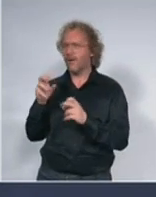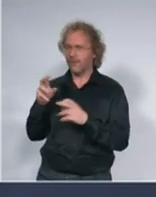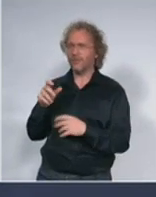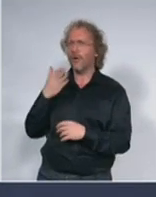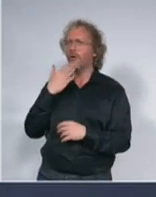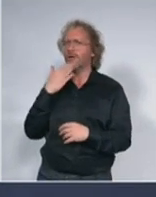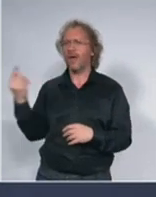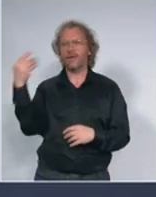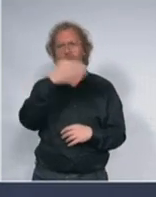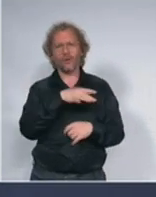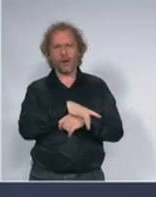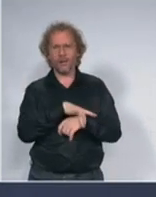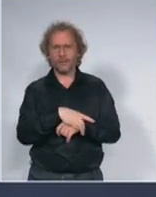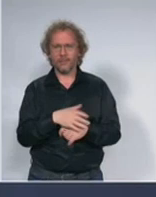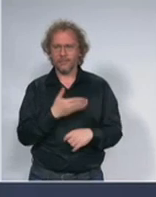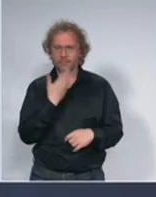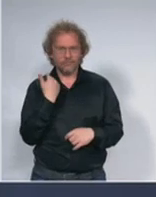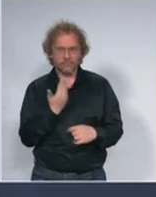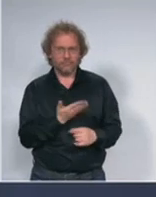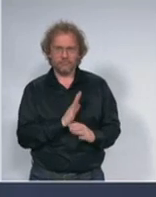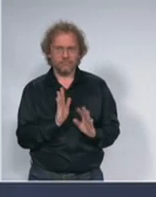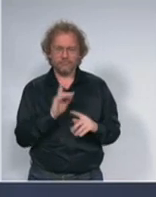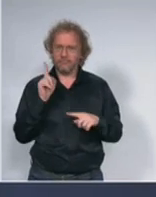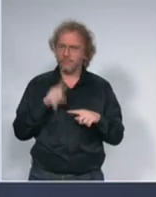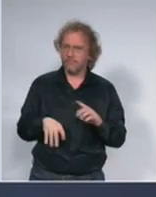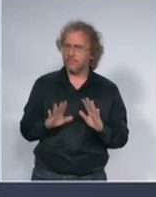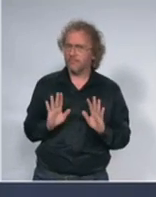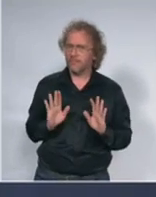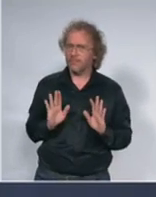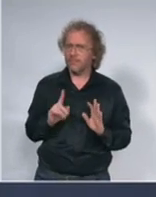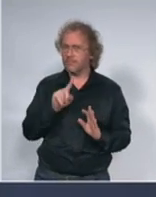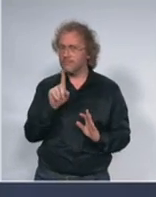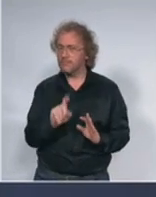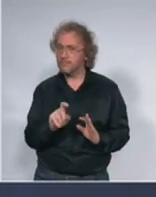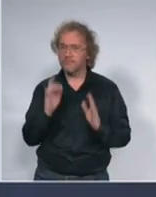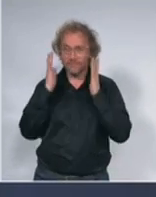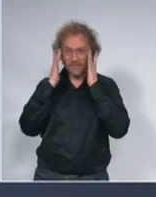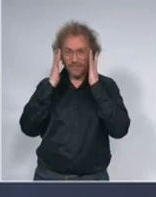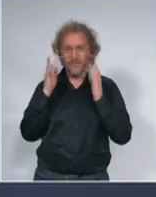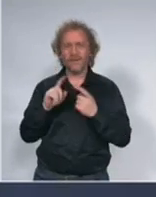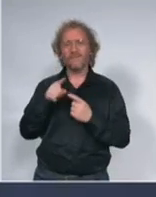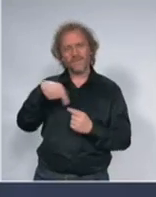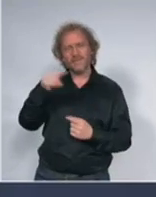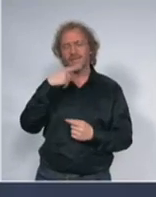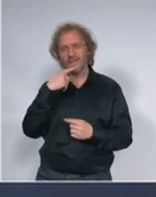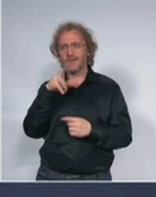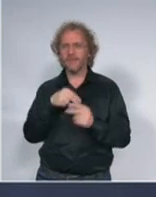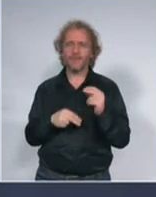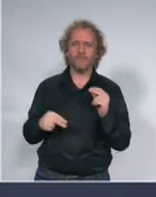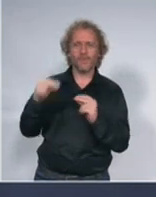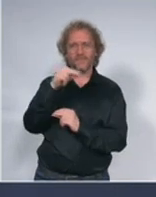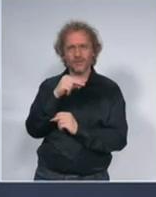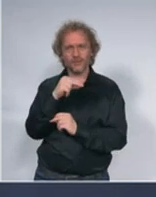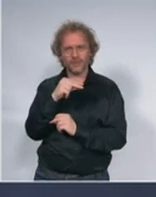dodatno i više i rekli ste svi zajedno da negde sada treba očekivati porast tako i u primjeri i u drugim zemljama